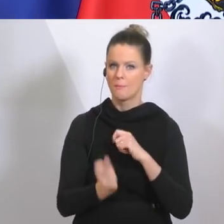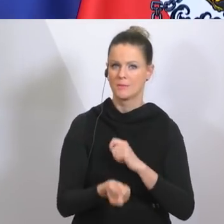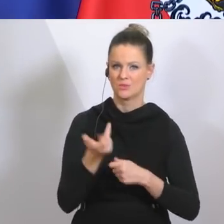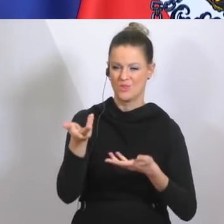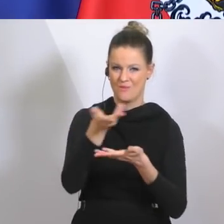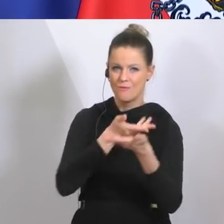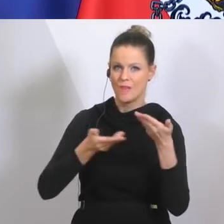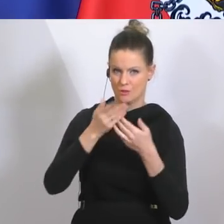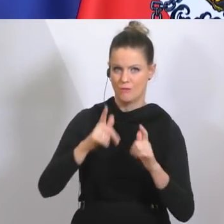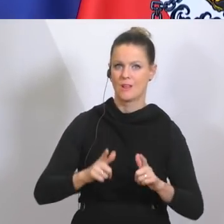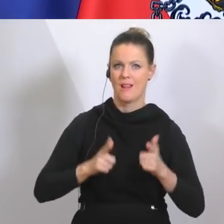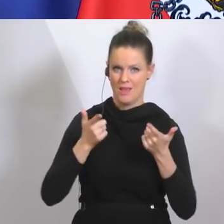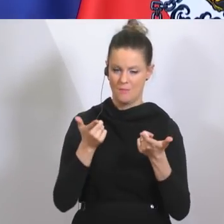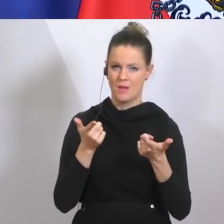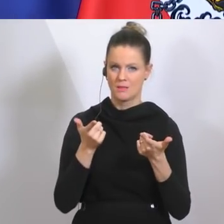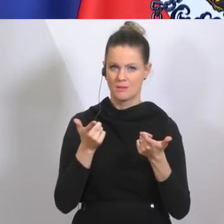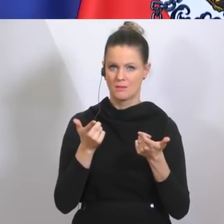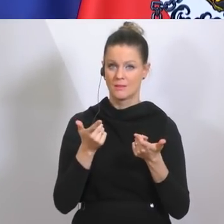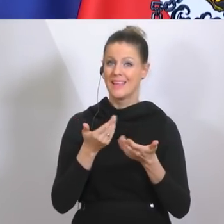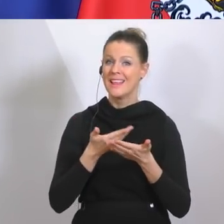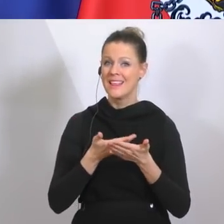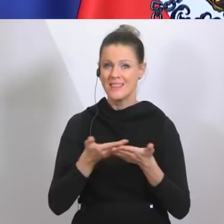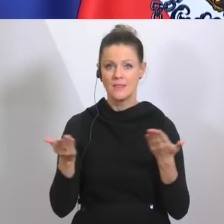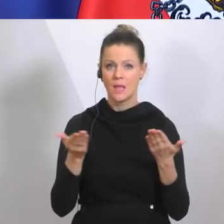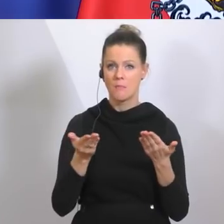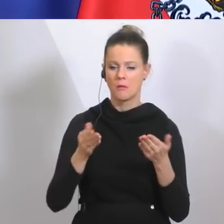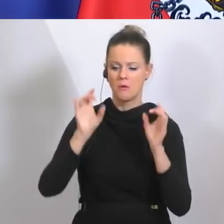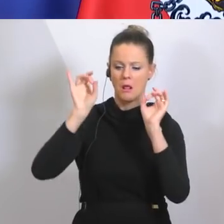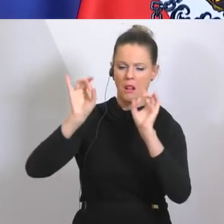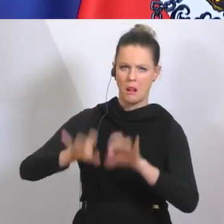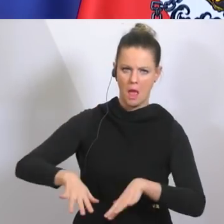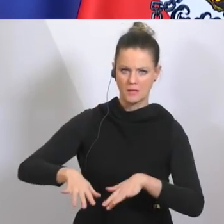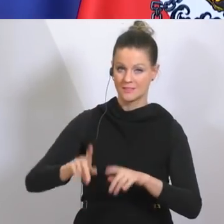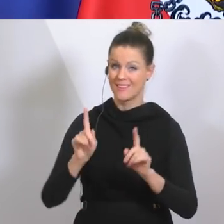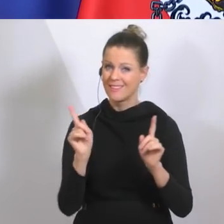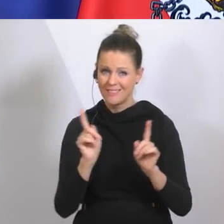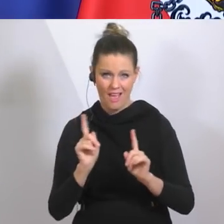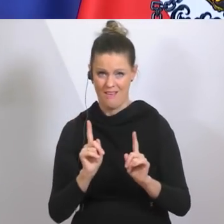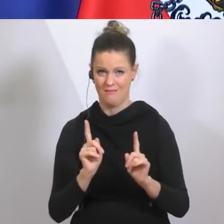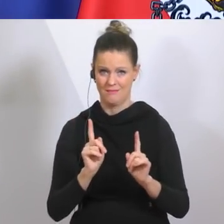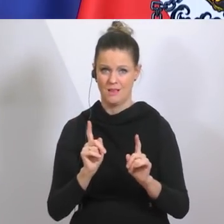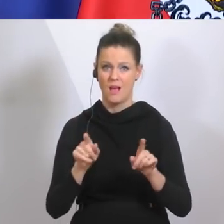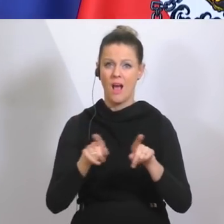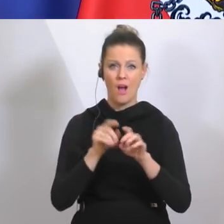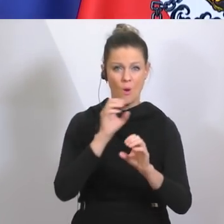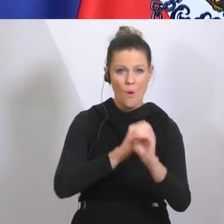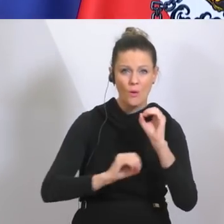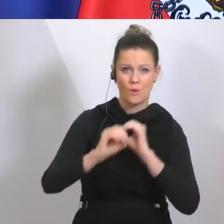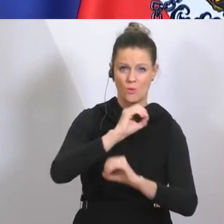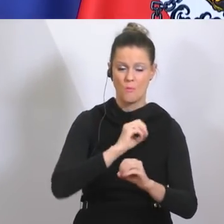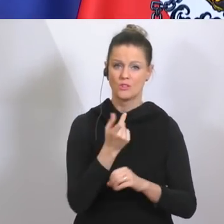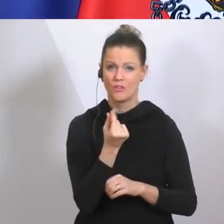soll und wird gelten, niemand zurücklassen und zu geben, auch ökonomisch, finanziell,